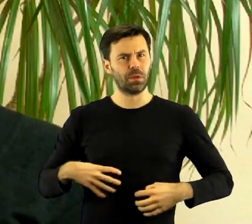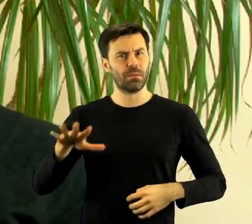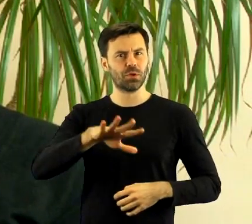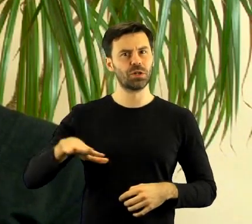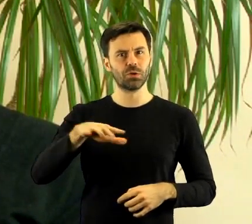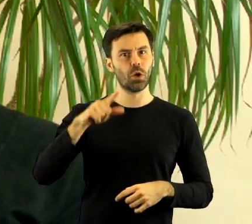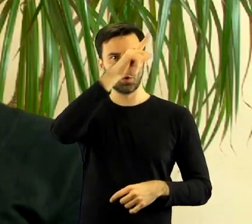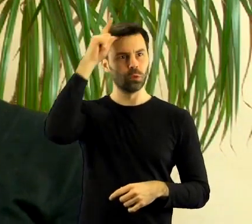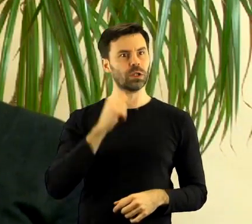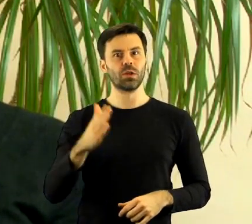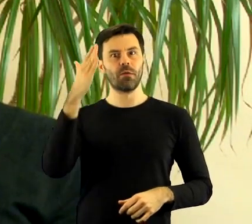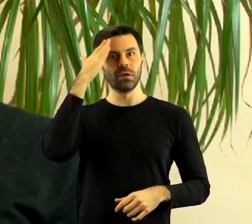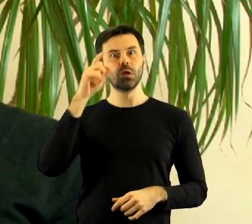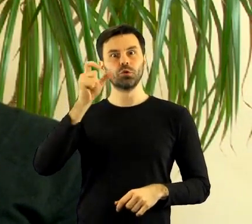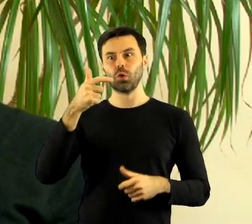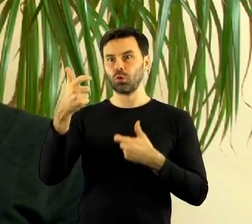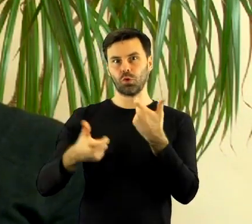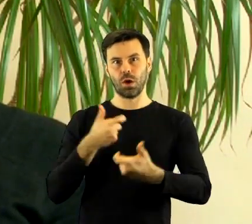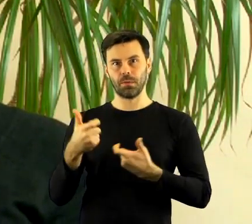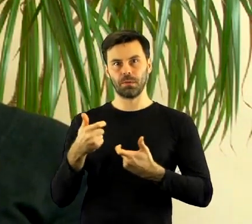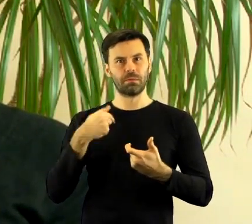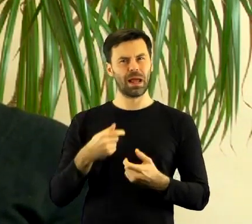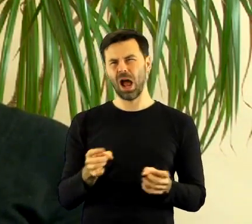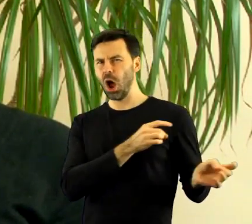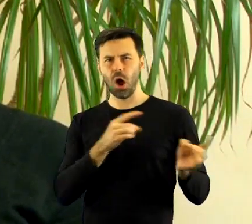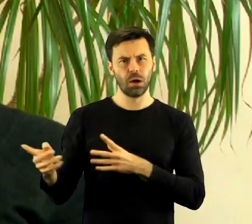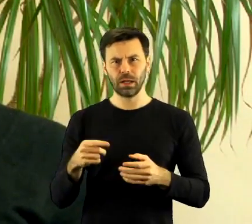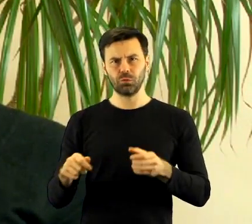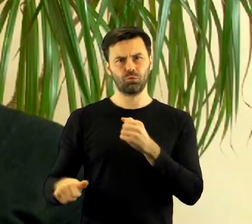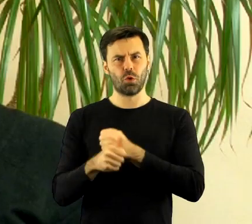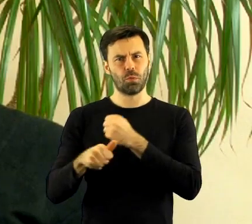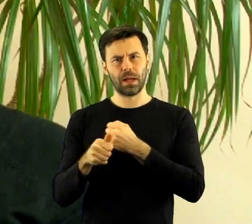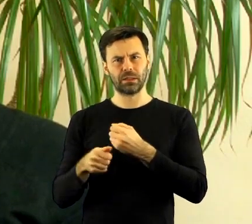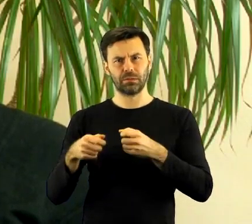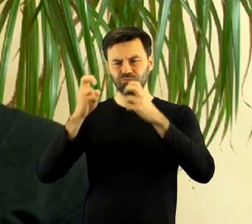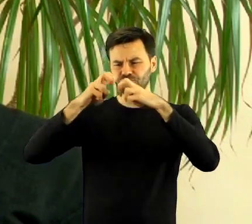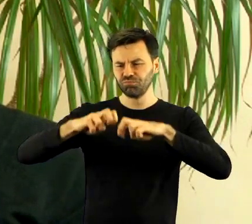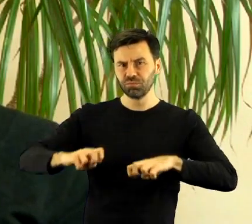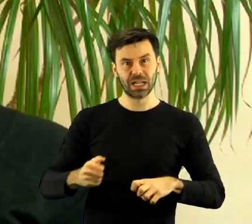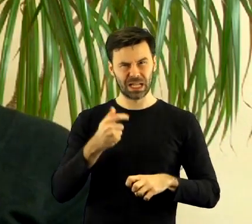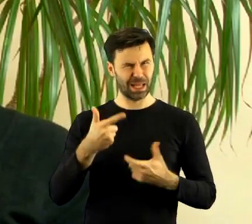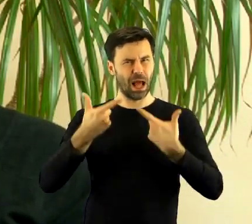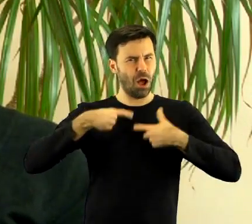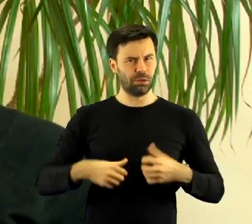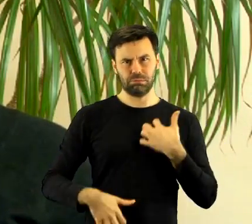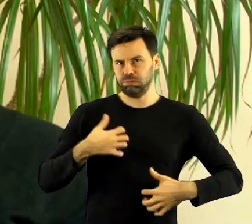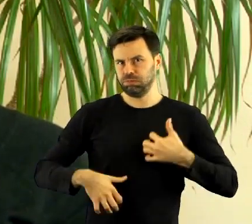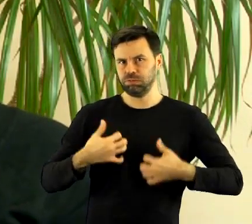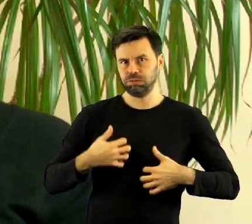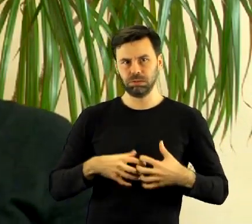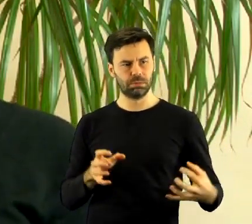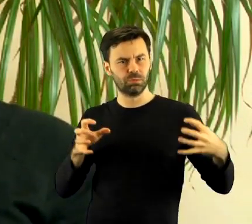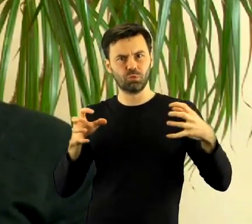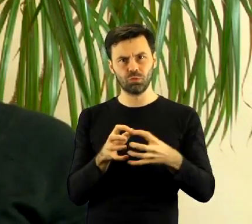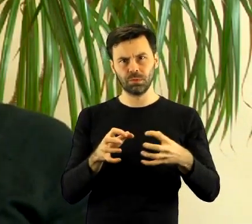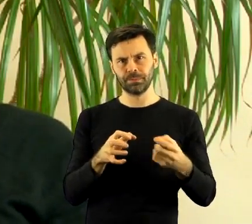coś jest na rzeczy. Zaczęliśmy natychmiast wartować dokumenty, kilka osób się po prostu wzburzonych mocniej, że tak powiem, zebrało